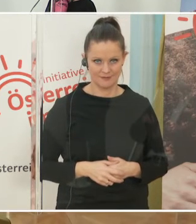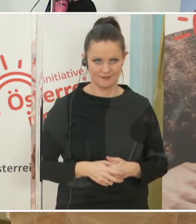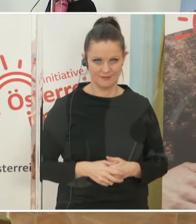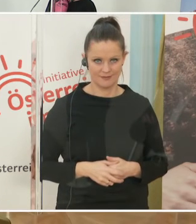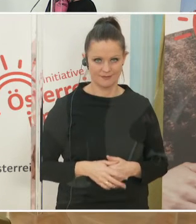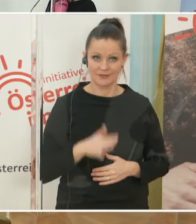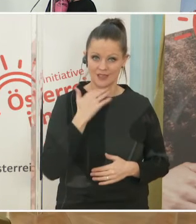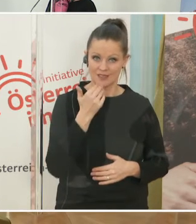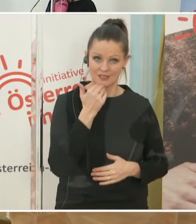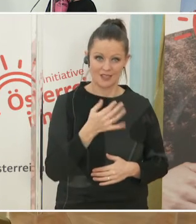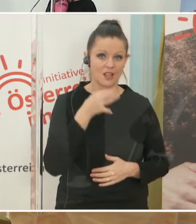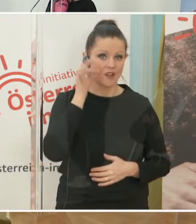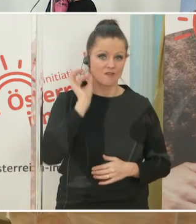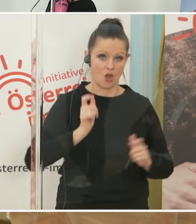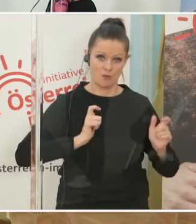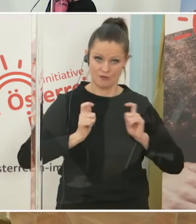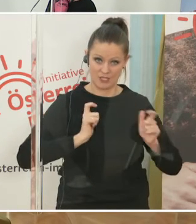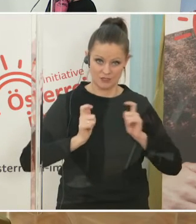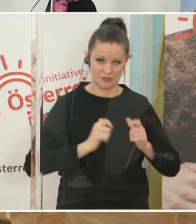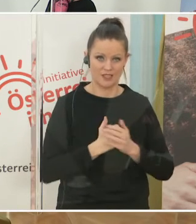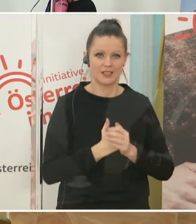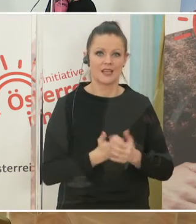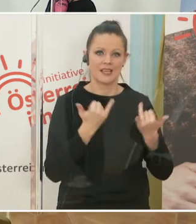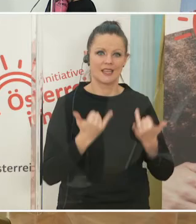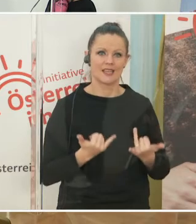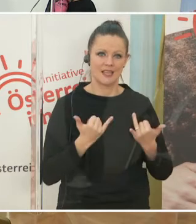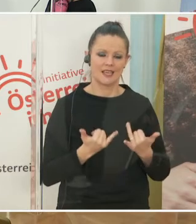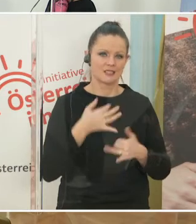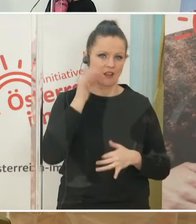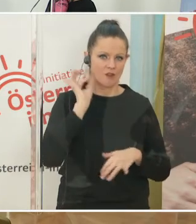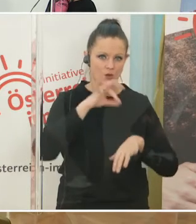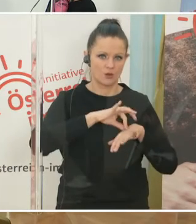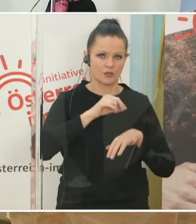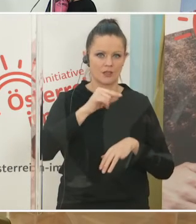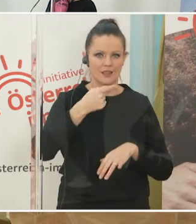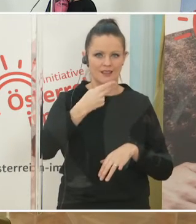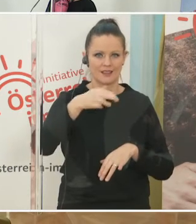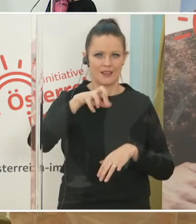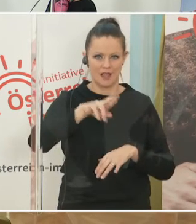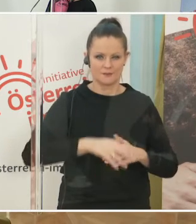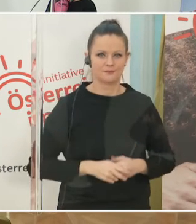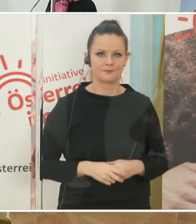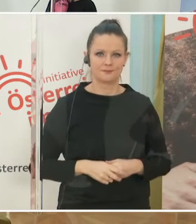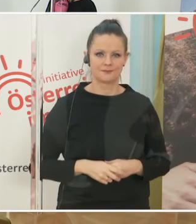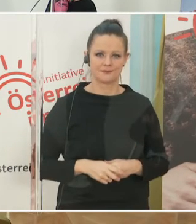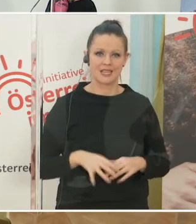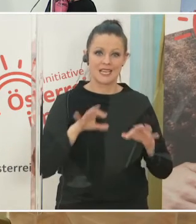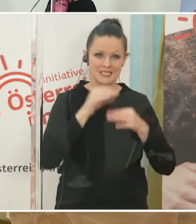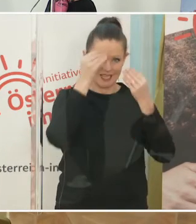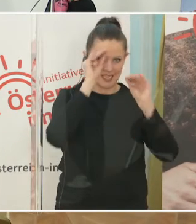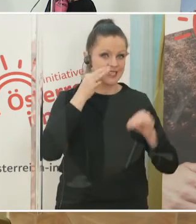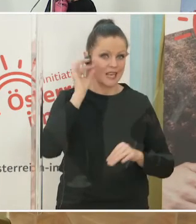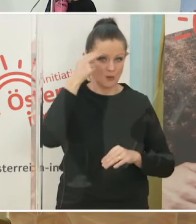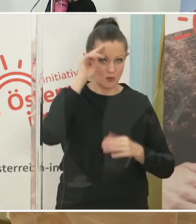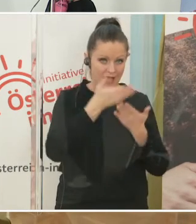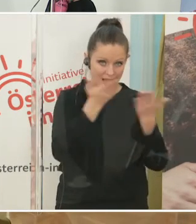Vielen Dank, Frau Professorin. Frau Doktorin Clare, bitte sehr. Vielen Dank, Herr Tschech. Sehr geehrte Damen und